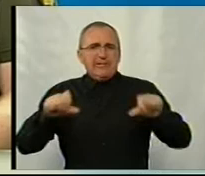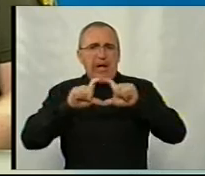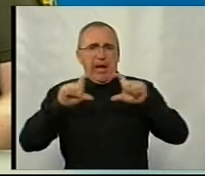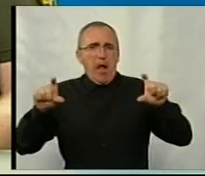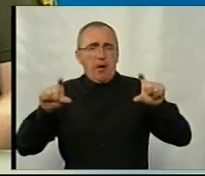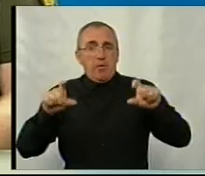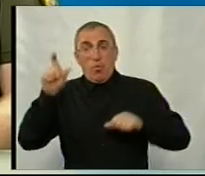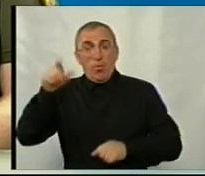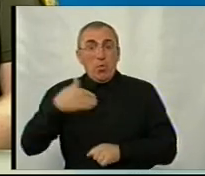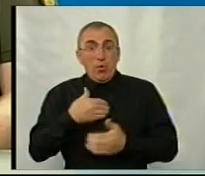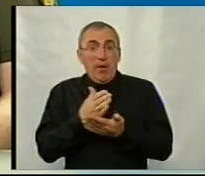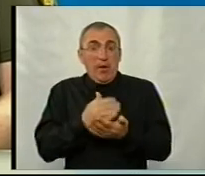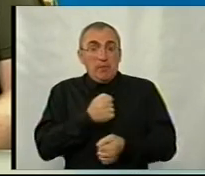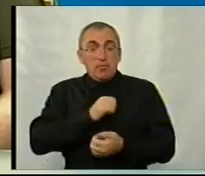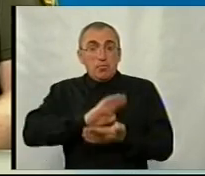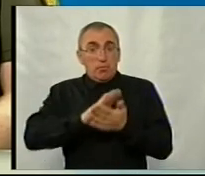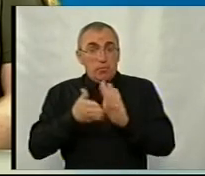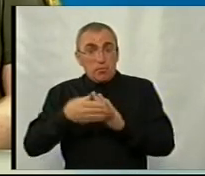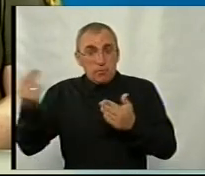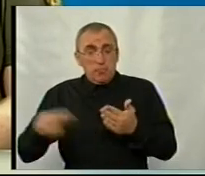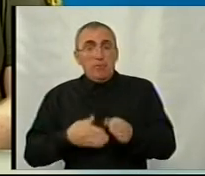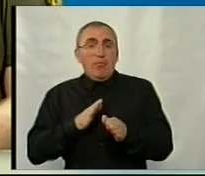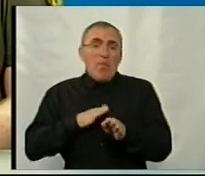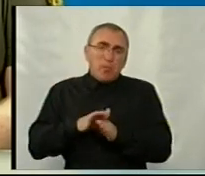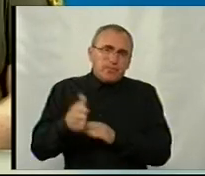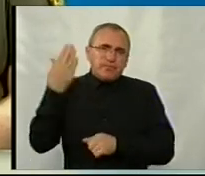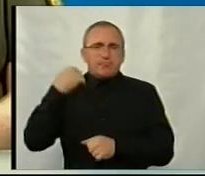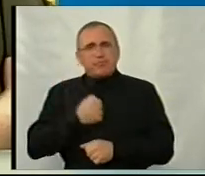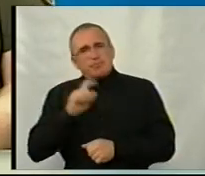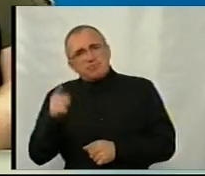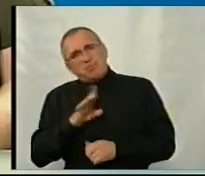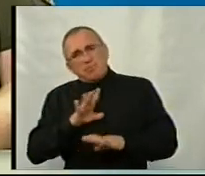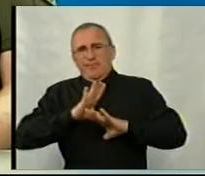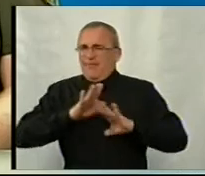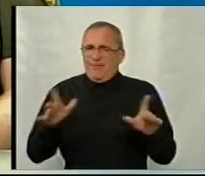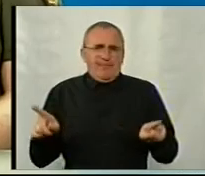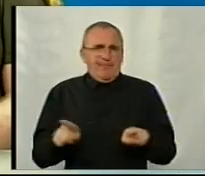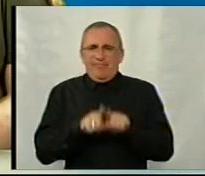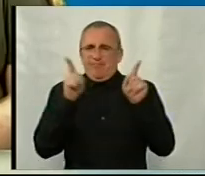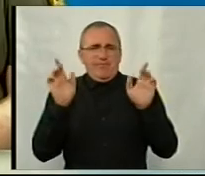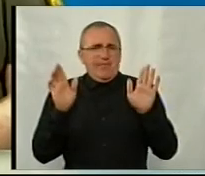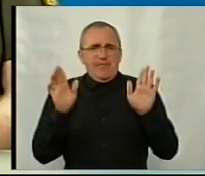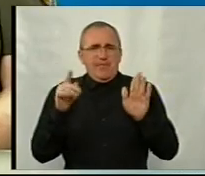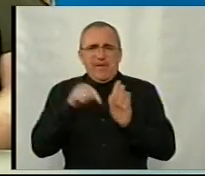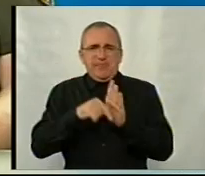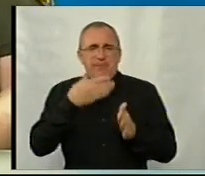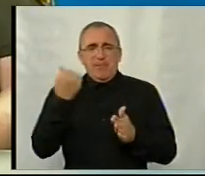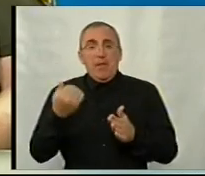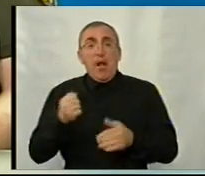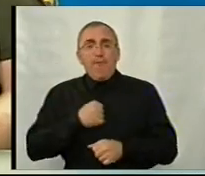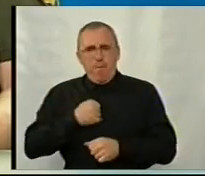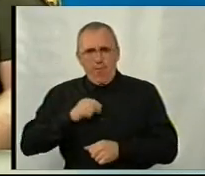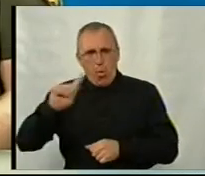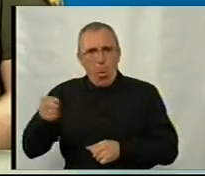людина захотіла на військову службу за контрактом, проходила вона раніше службу чи не проходила, це не має значення. Вона звертається до військового